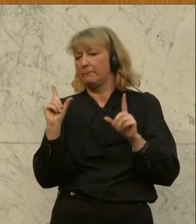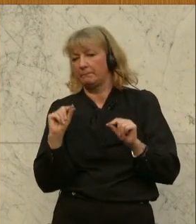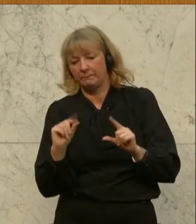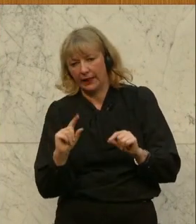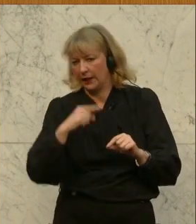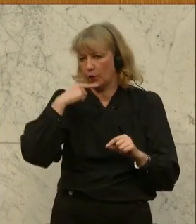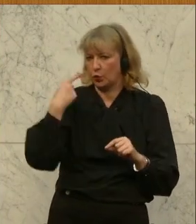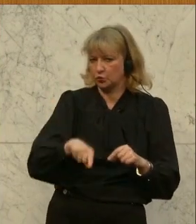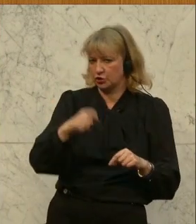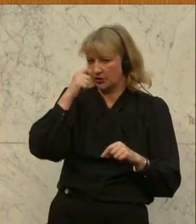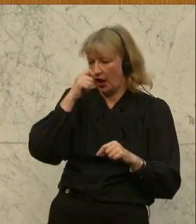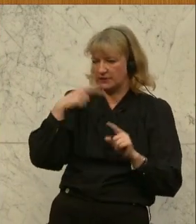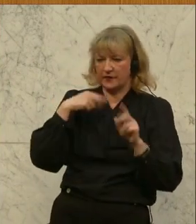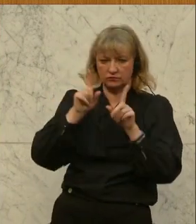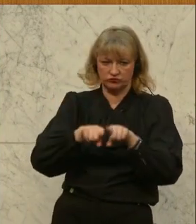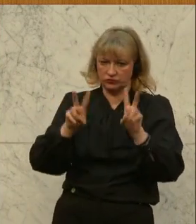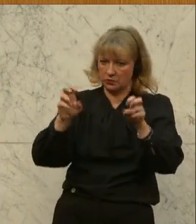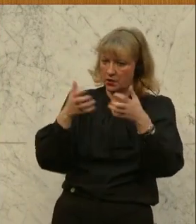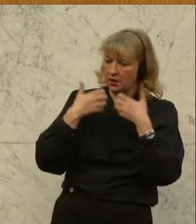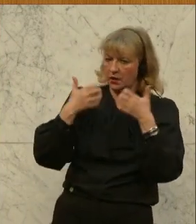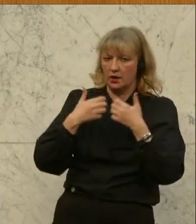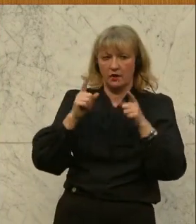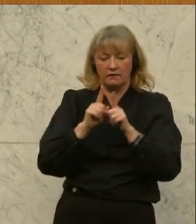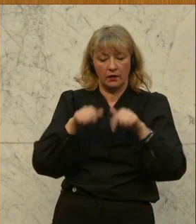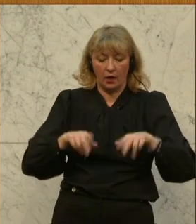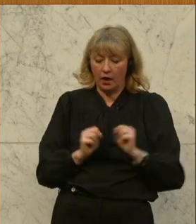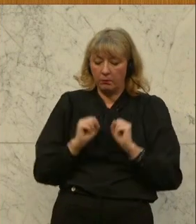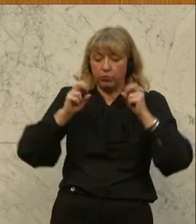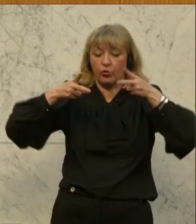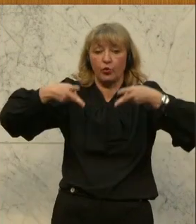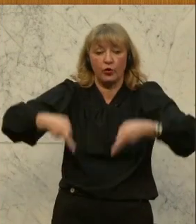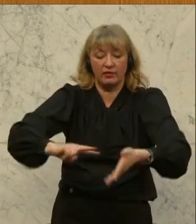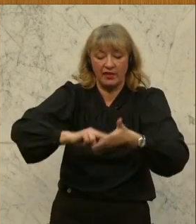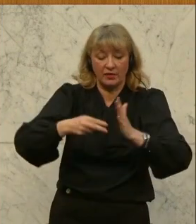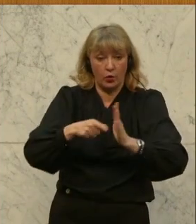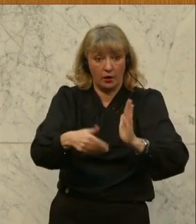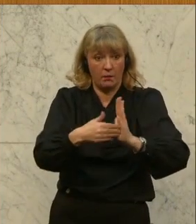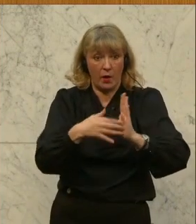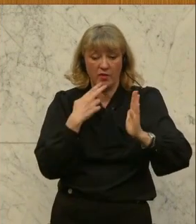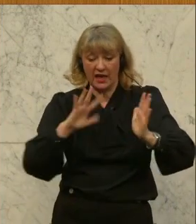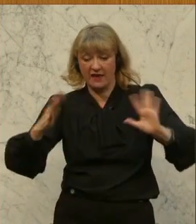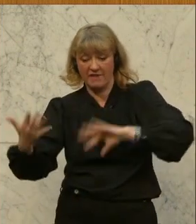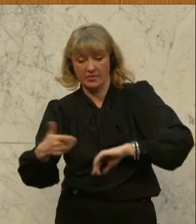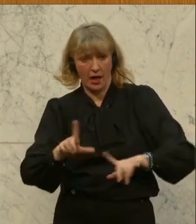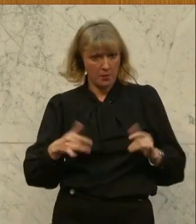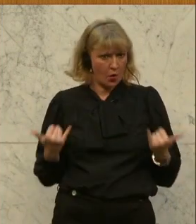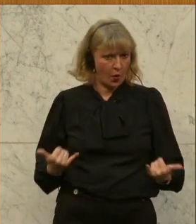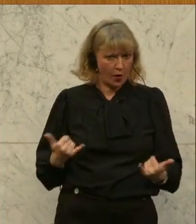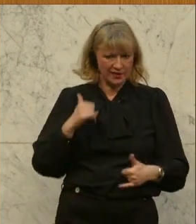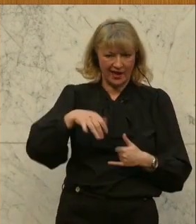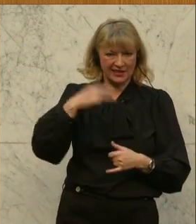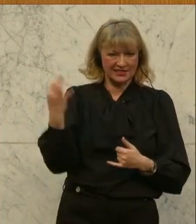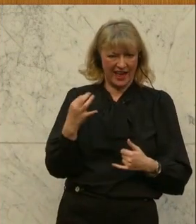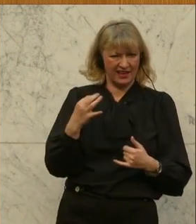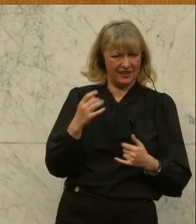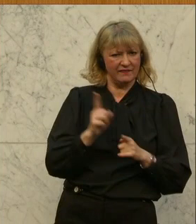russischen Gas erzählt. Von der Brückentechnologie, die wir brauchen in der Energiewende. Heute, am Jahrestag der russischen